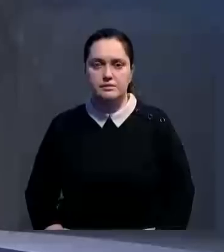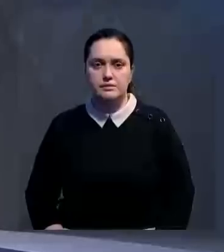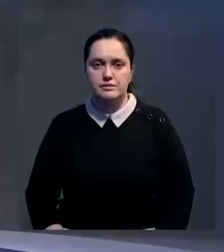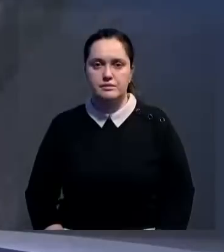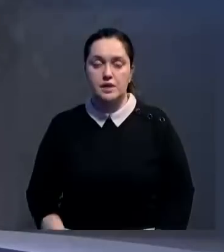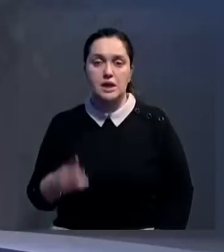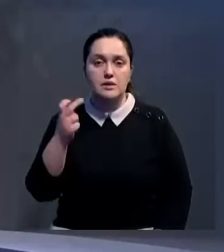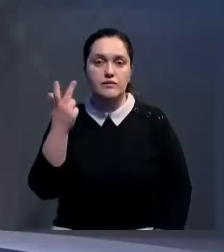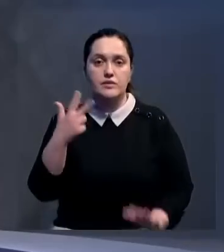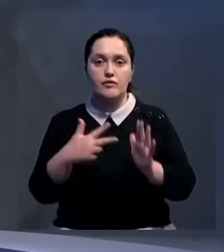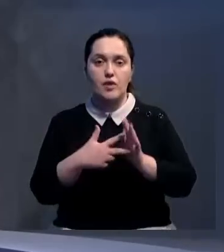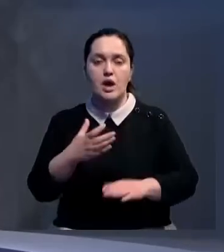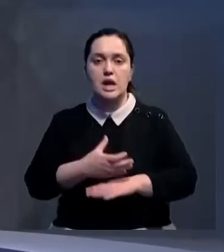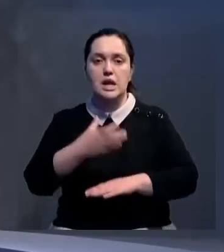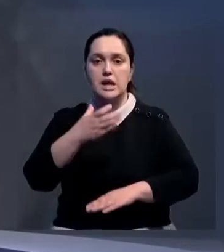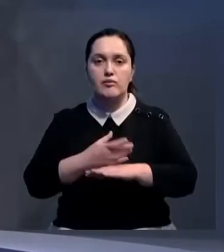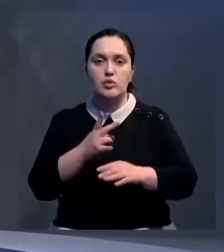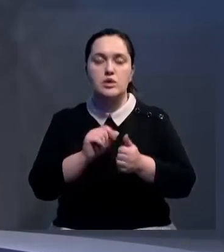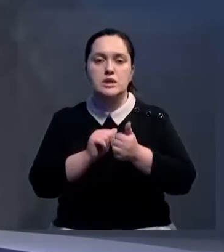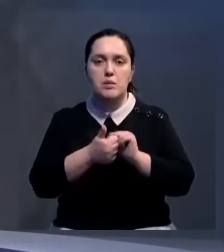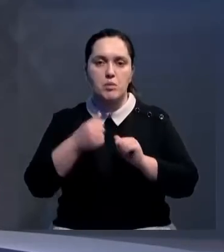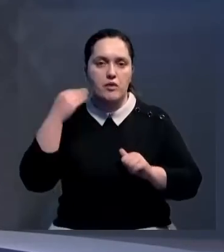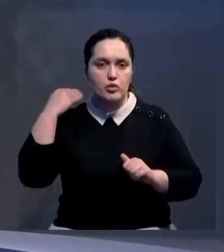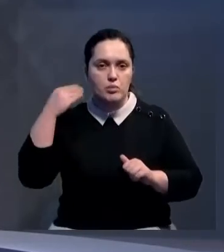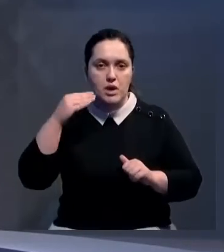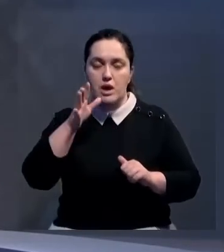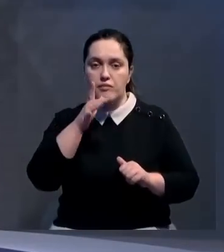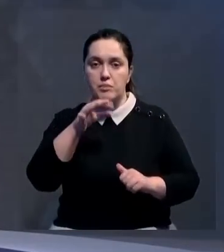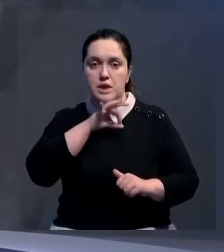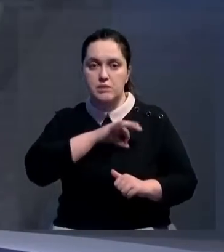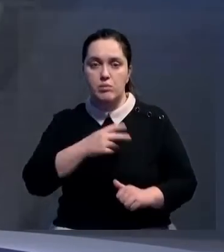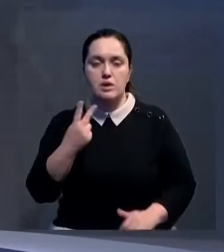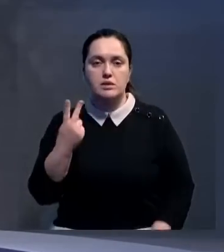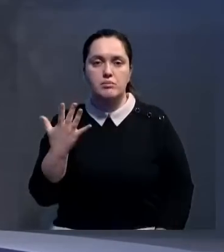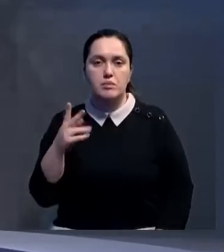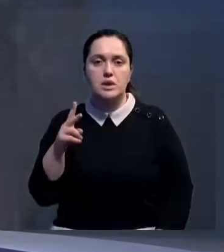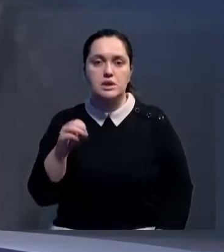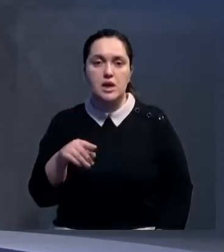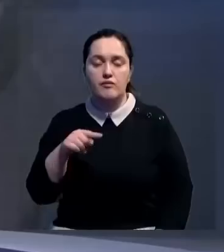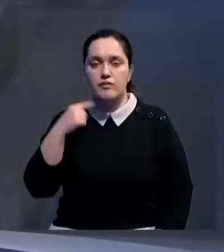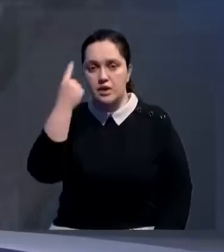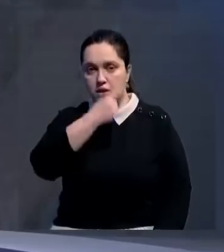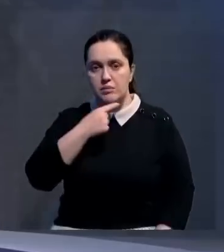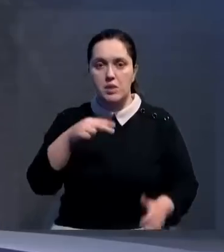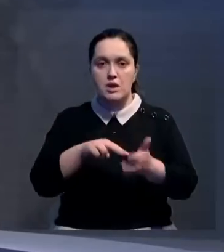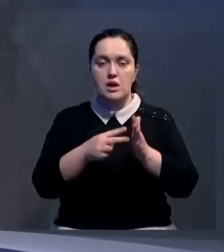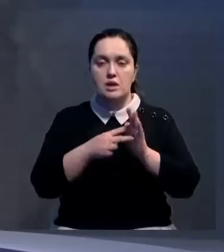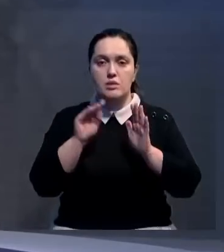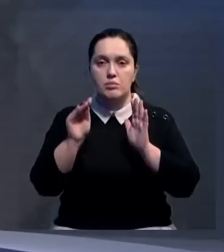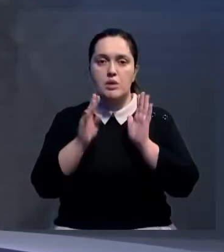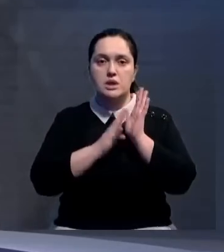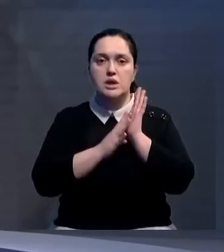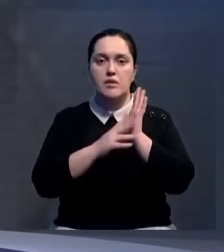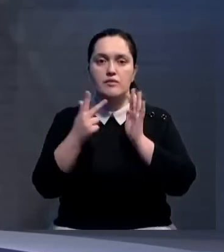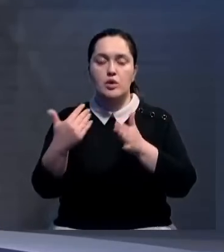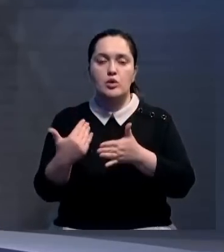Порядка 238 лифтов необходимо заменить в октябре. Срок их эксплуатации превышает 25 лет. В этом